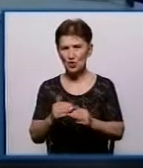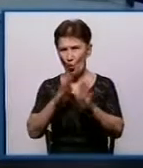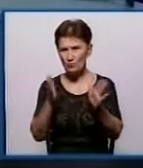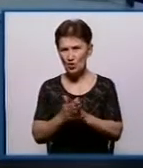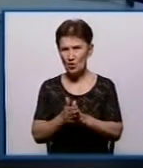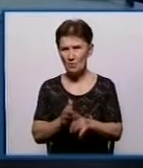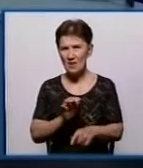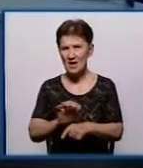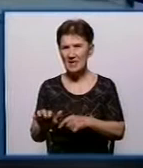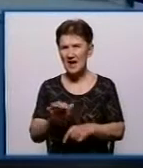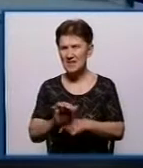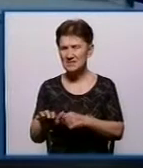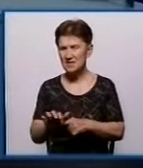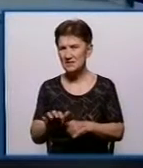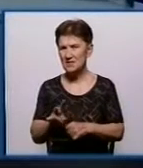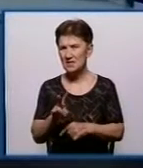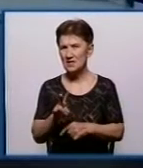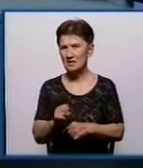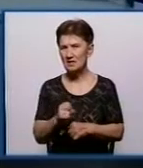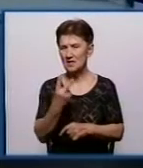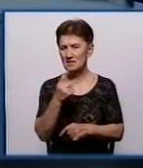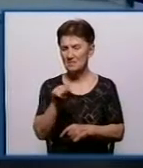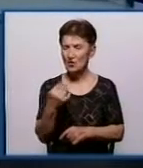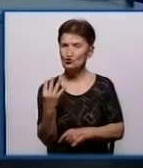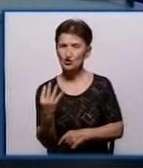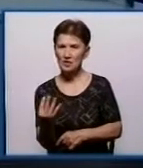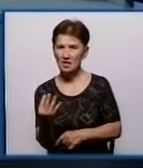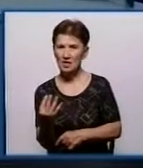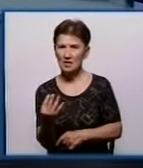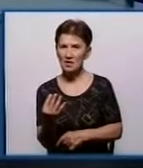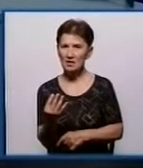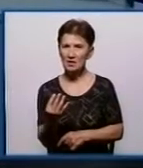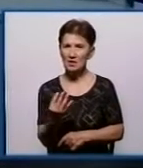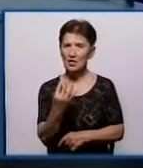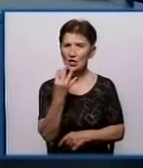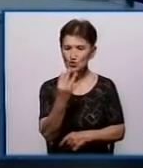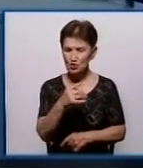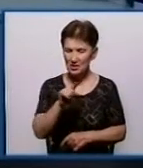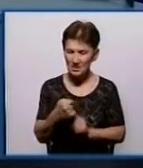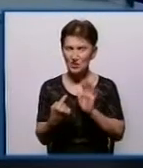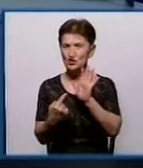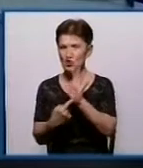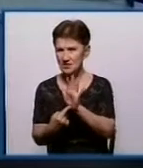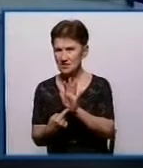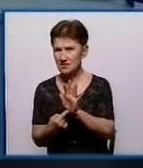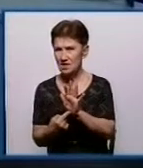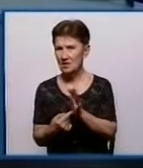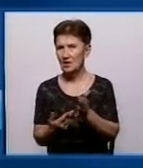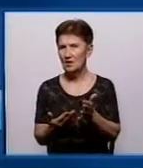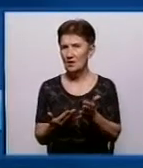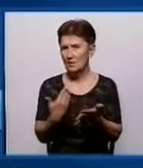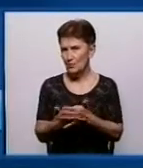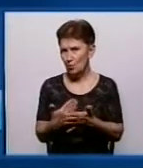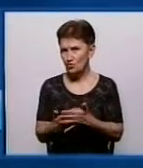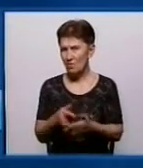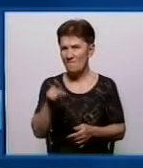по водопостачанню на 2,4% і водовідведення 4,6%. Тобто,